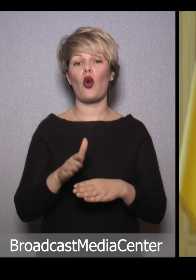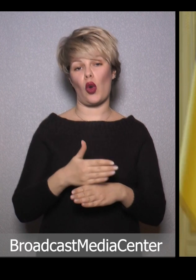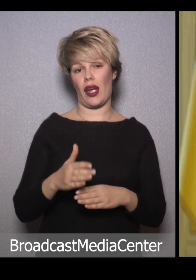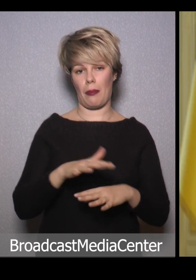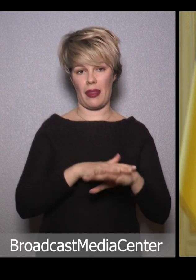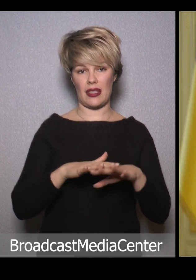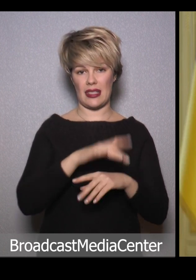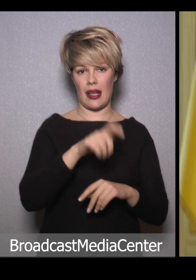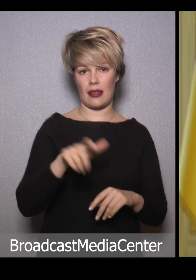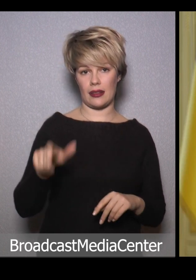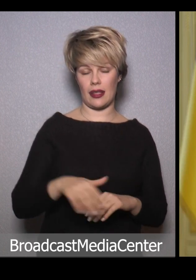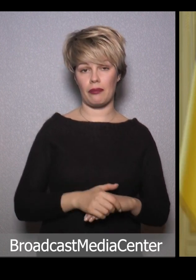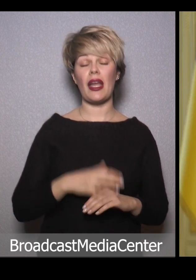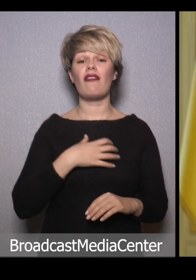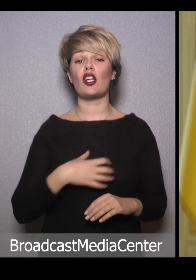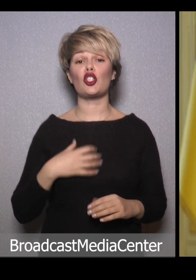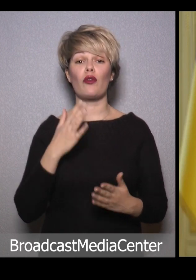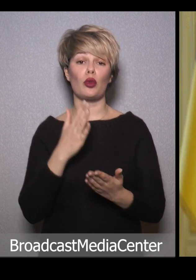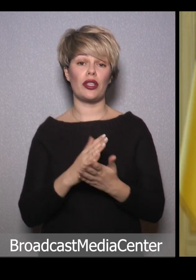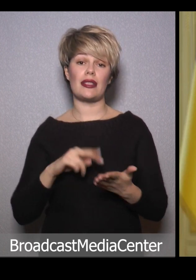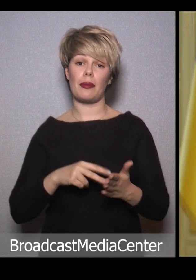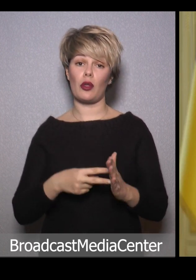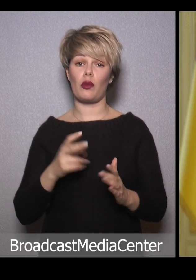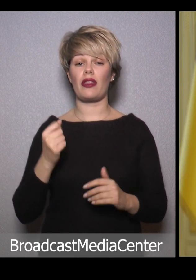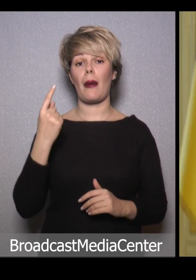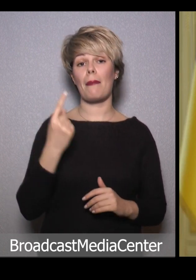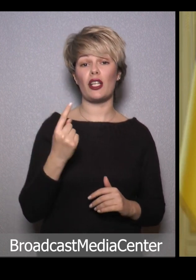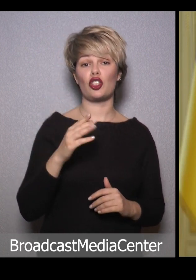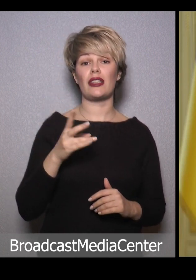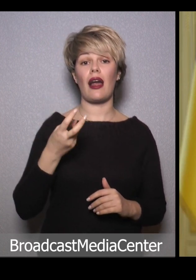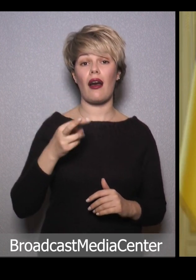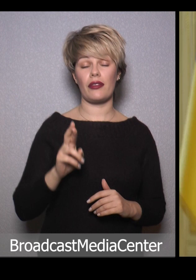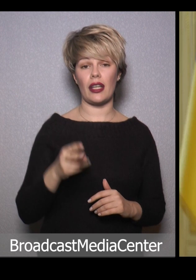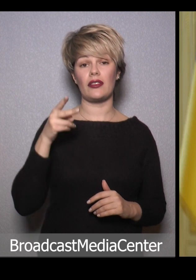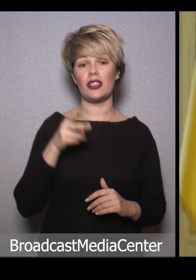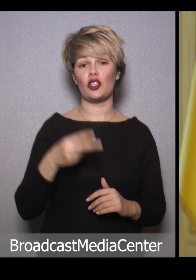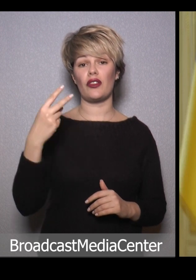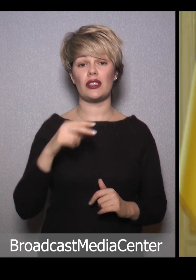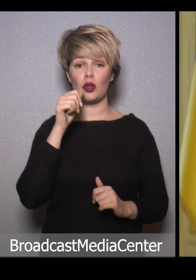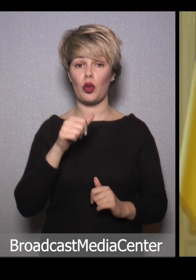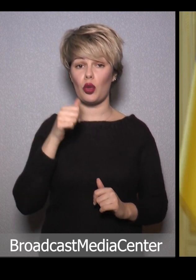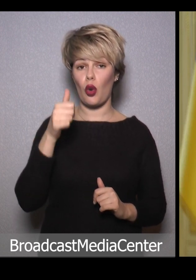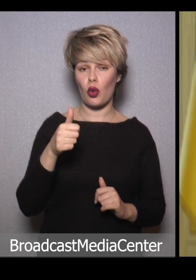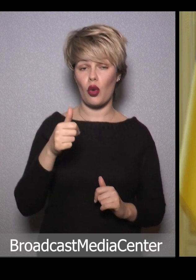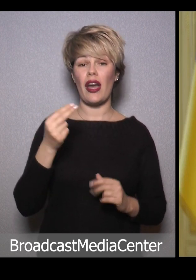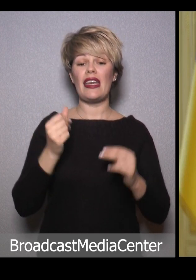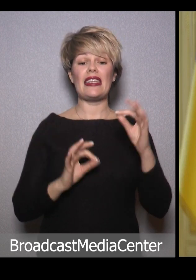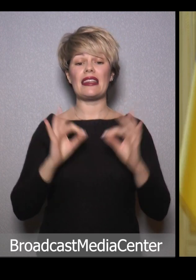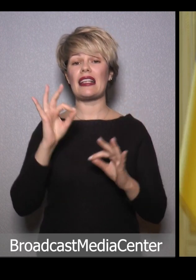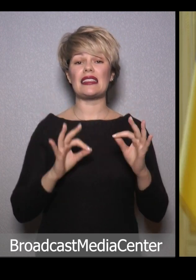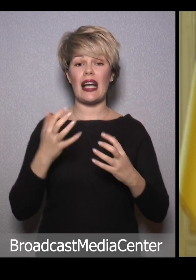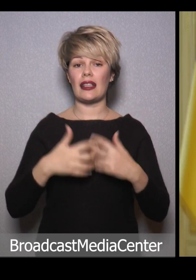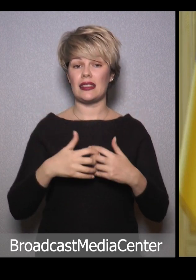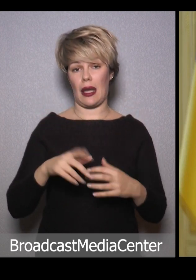населення. Важливою є і запланована на 1 травня 2020 року індексація